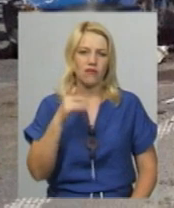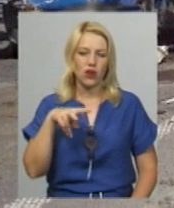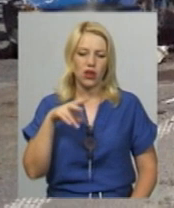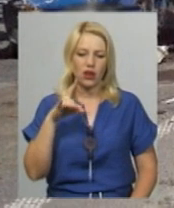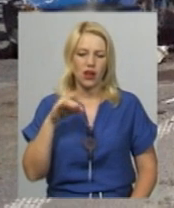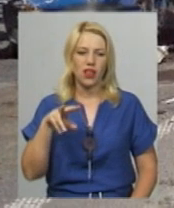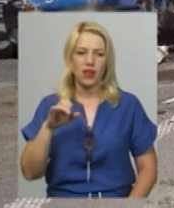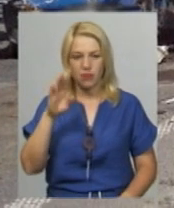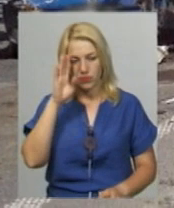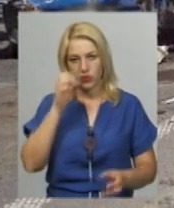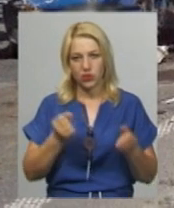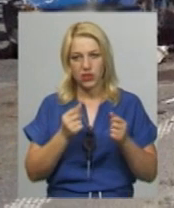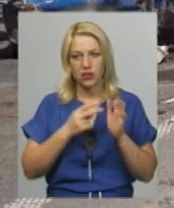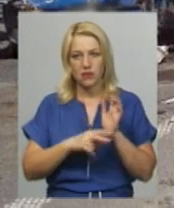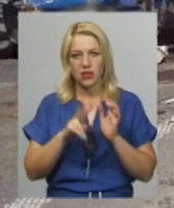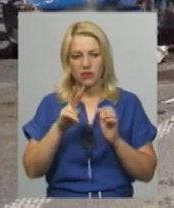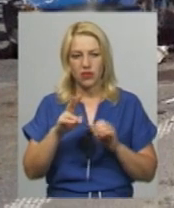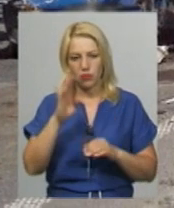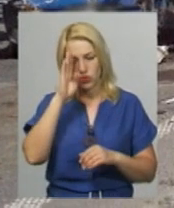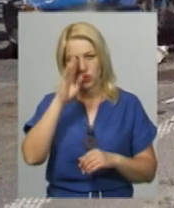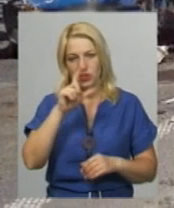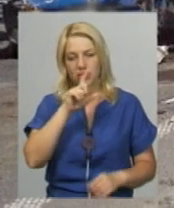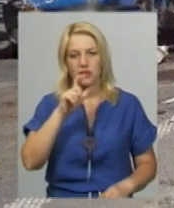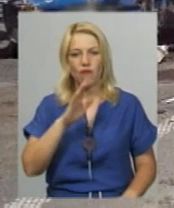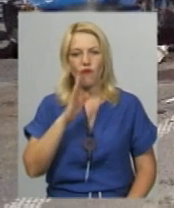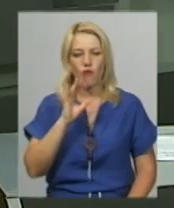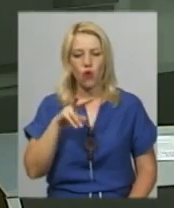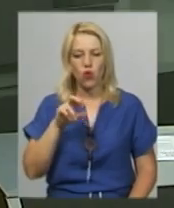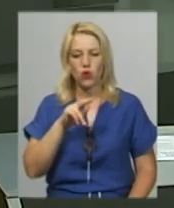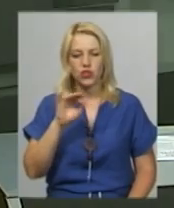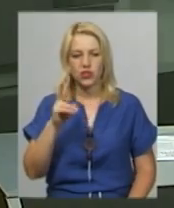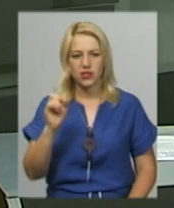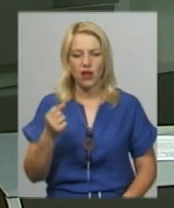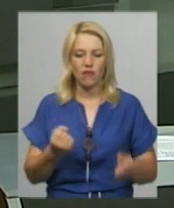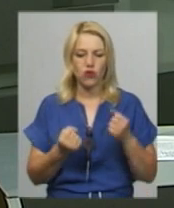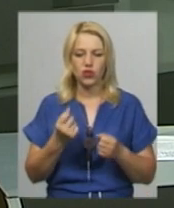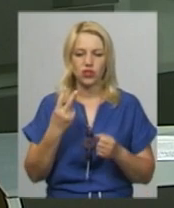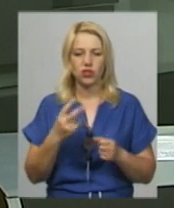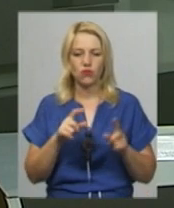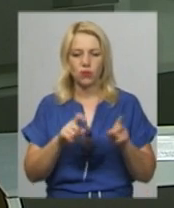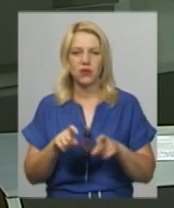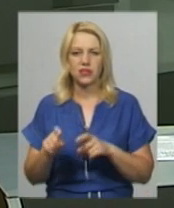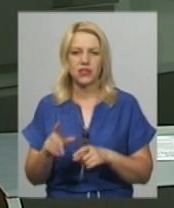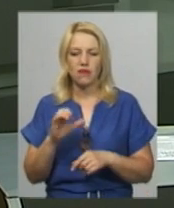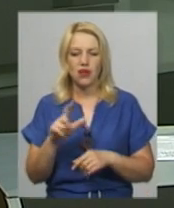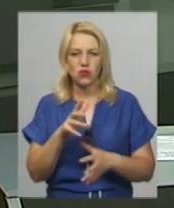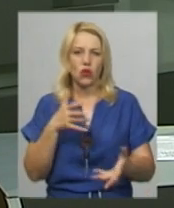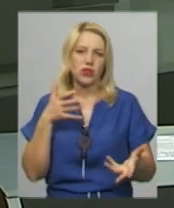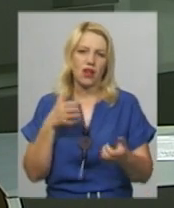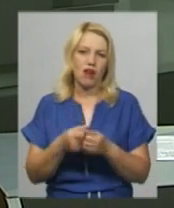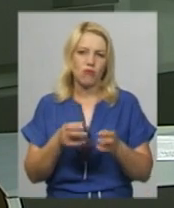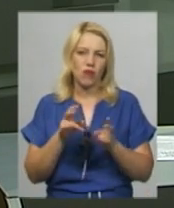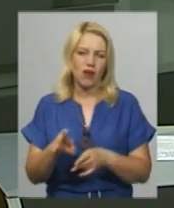керуванням 70-річного жителя міста Волочиськ. У результаті водій та двоє пасажирів ВАЗу травмувалися, як і водій